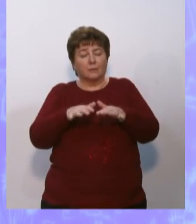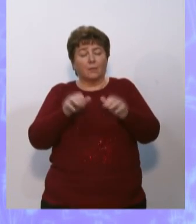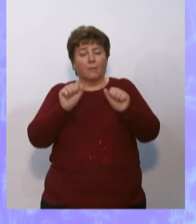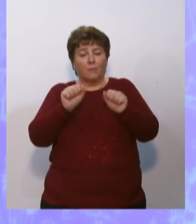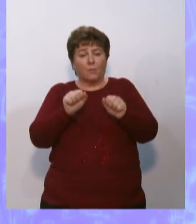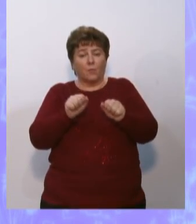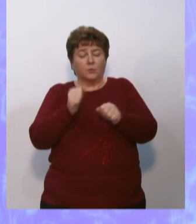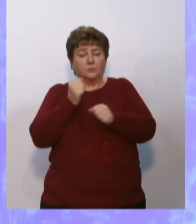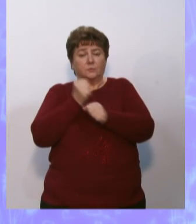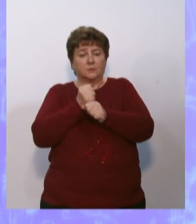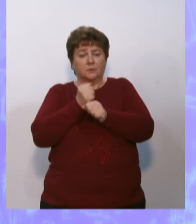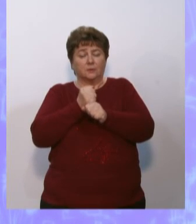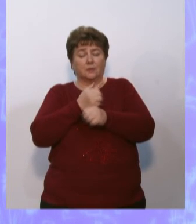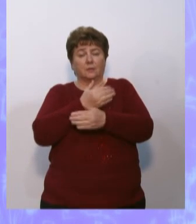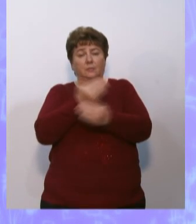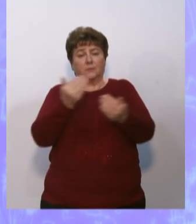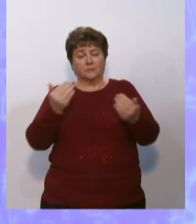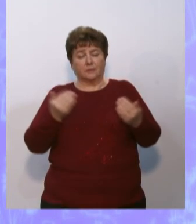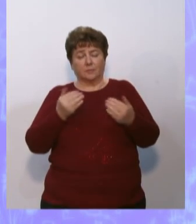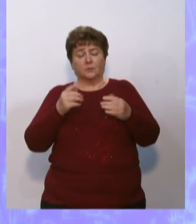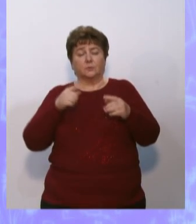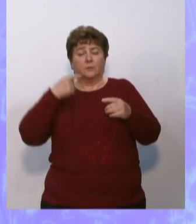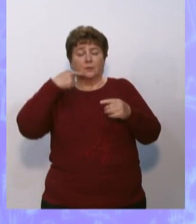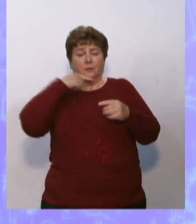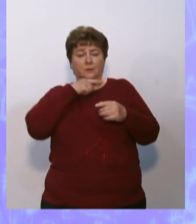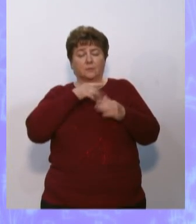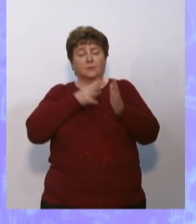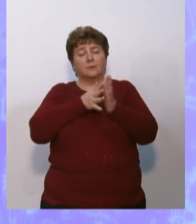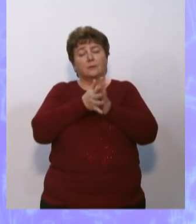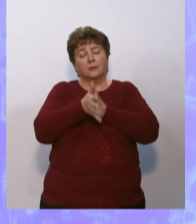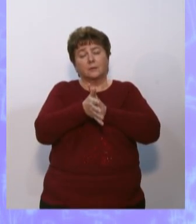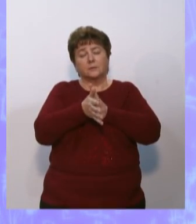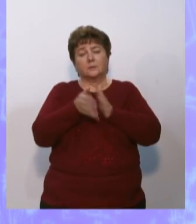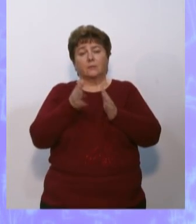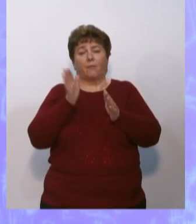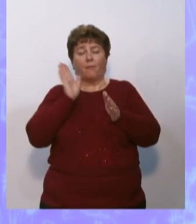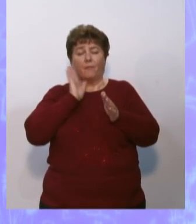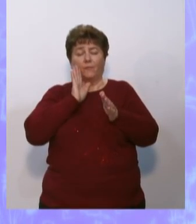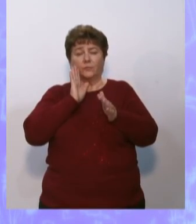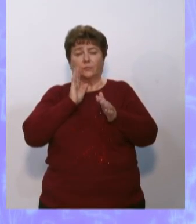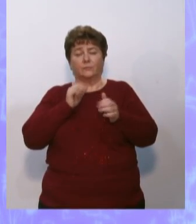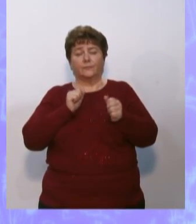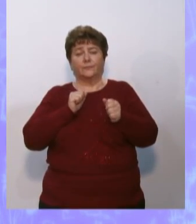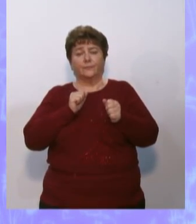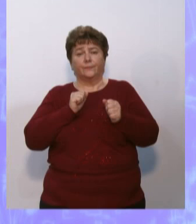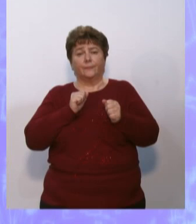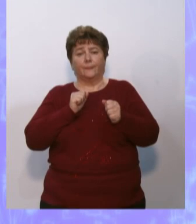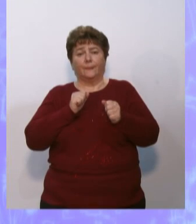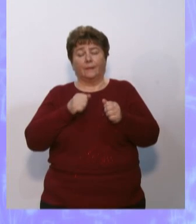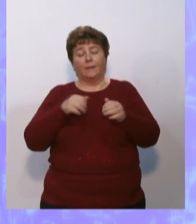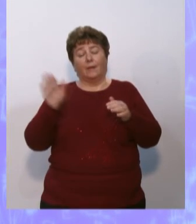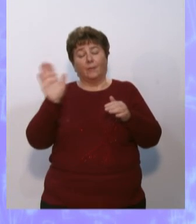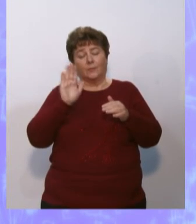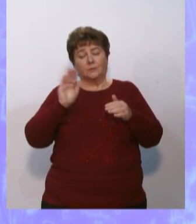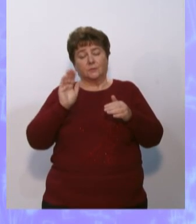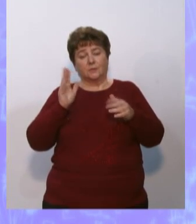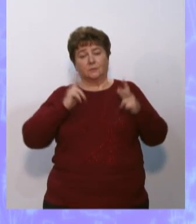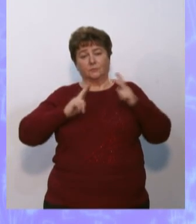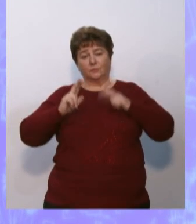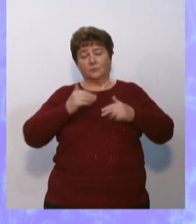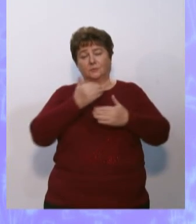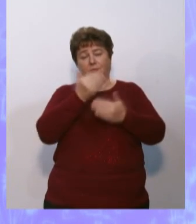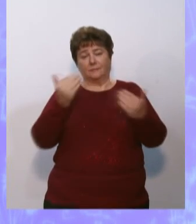можем принять с вами, чтобы экономично расходовать воду? А я прощаюсь с вами.